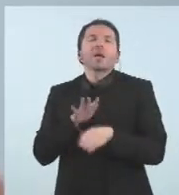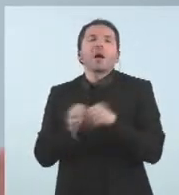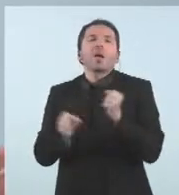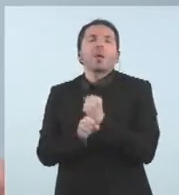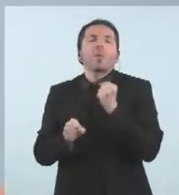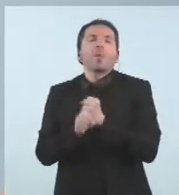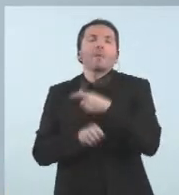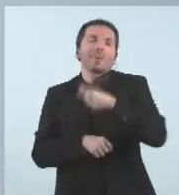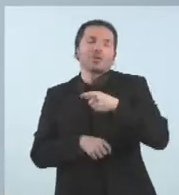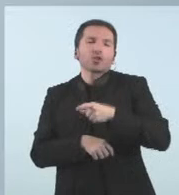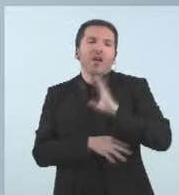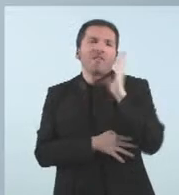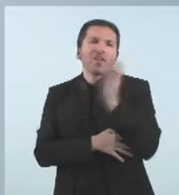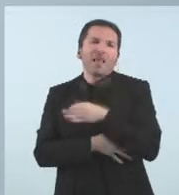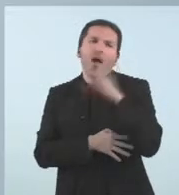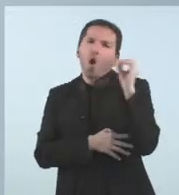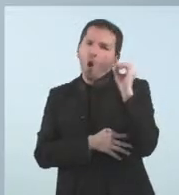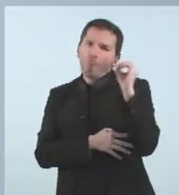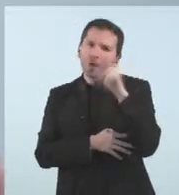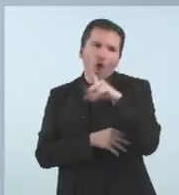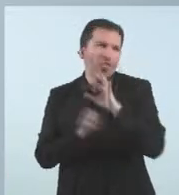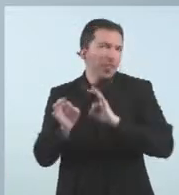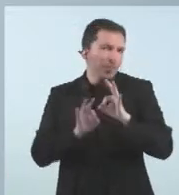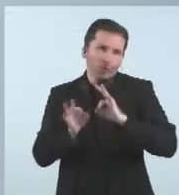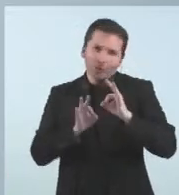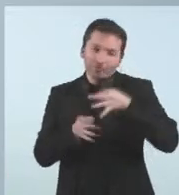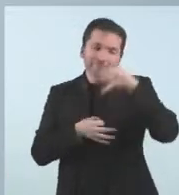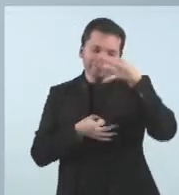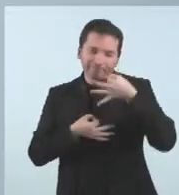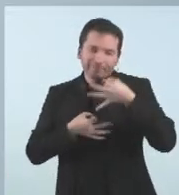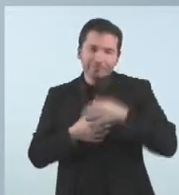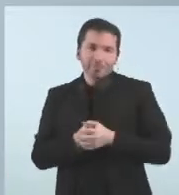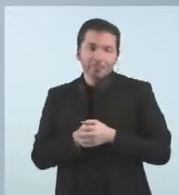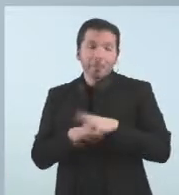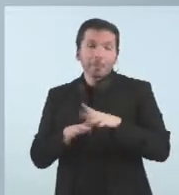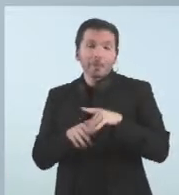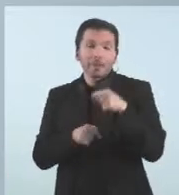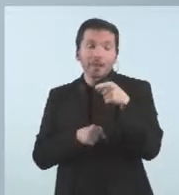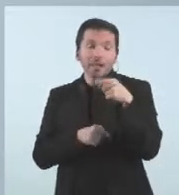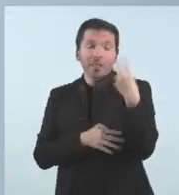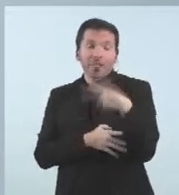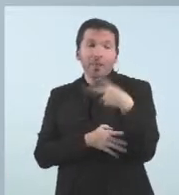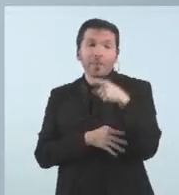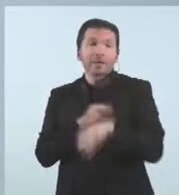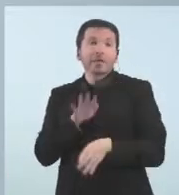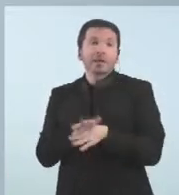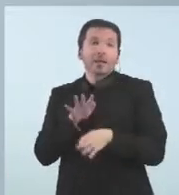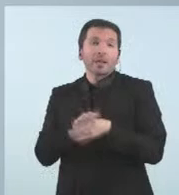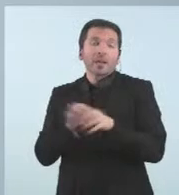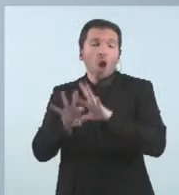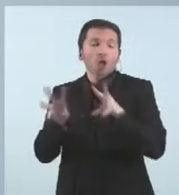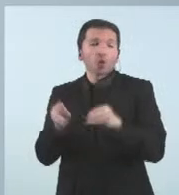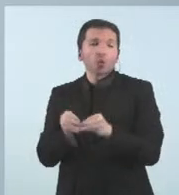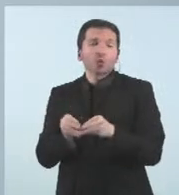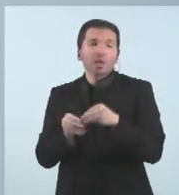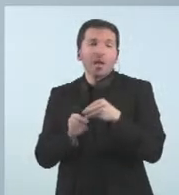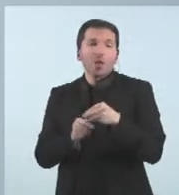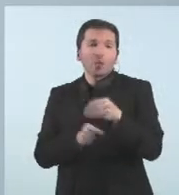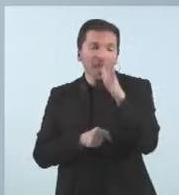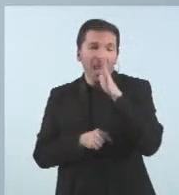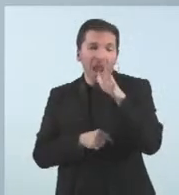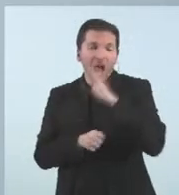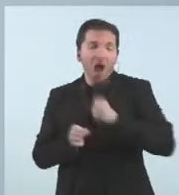Òmicron al 100%. De dues maneres probablement divendres podré donar les dades de les aigües residuals que s'han analitzat aquest passat dilluns.